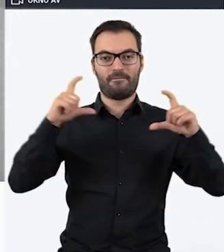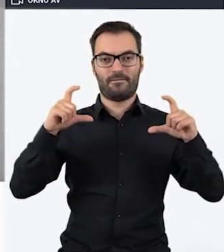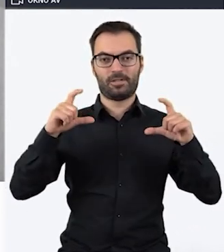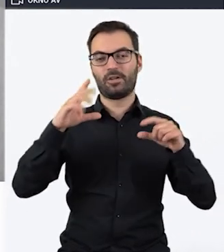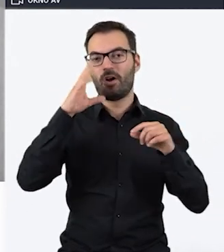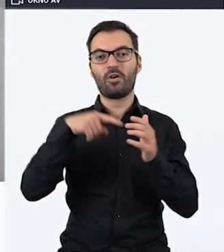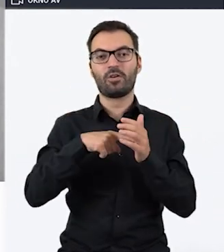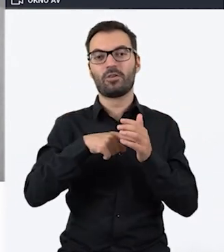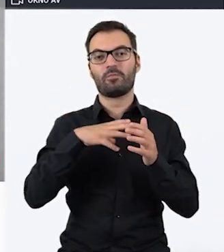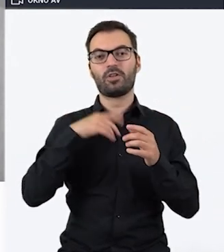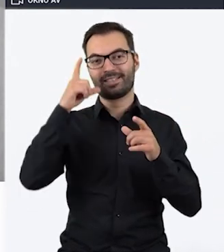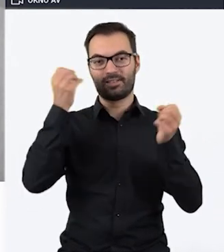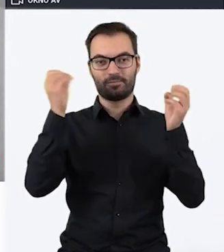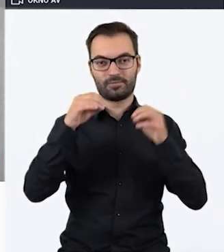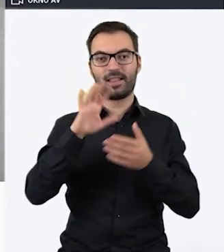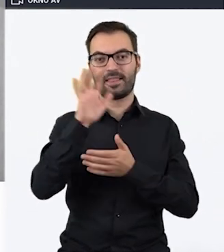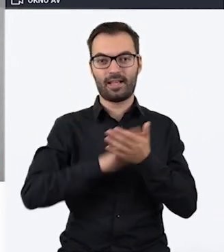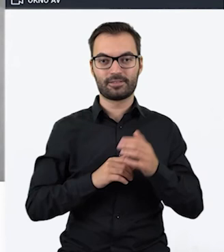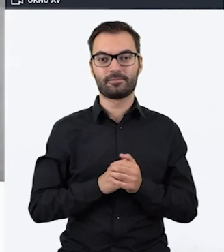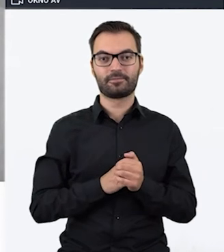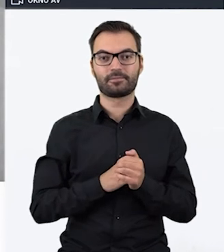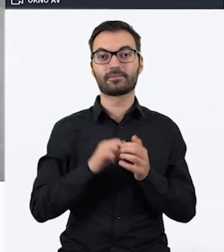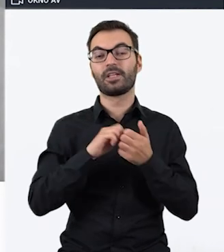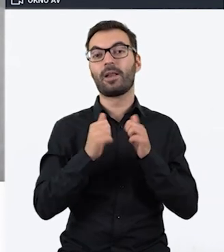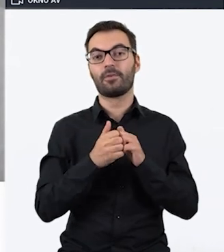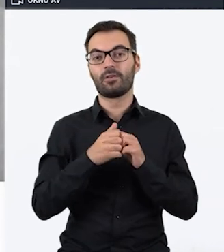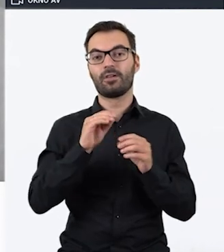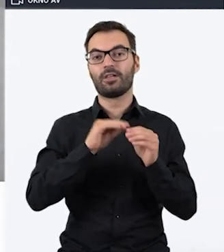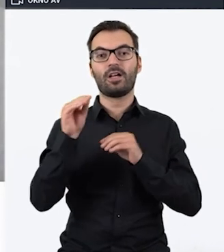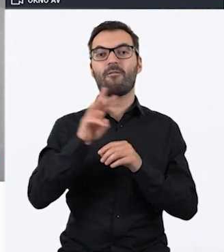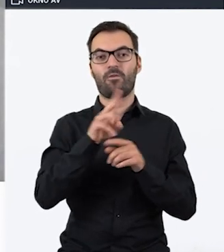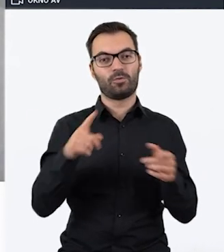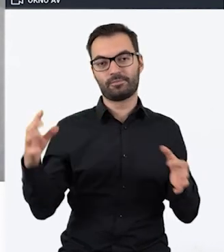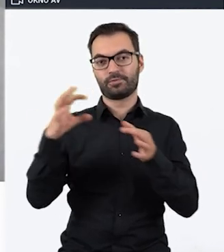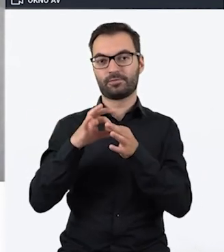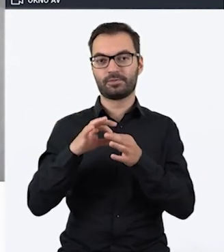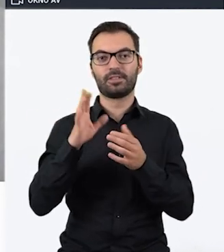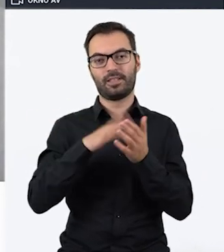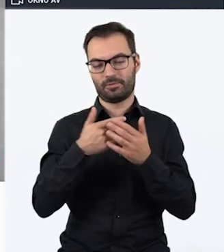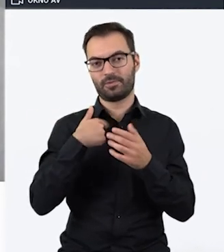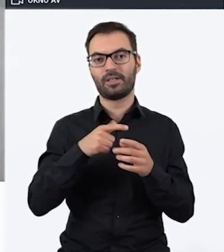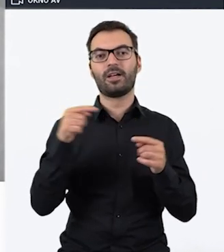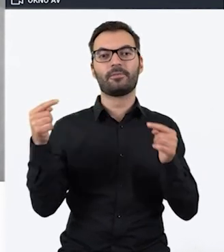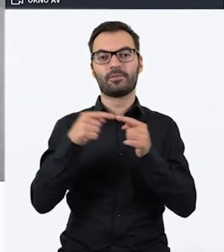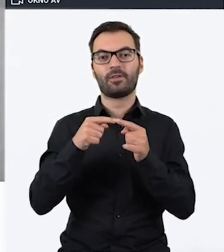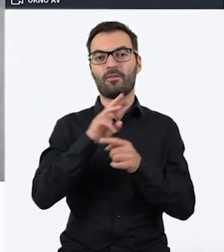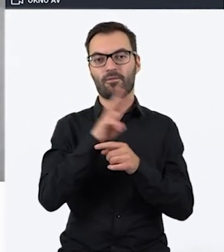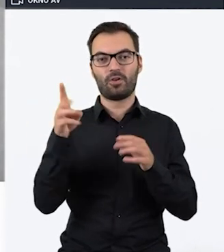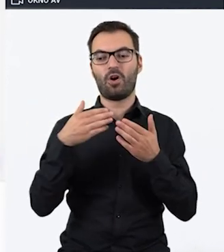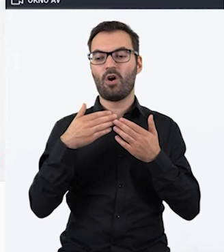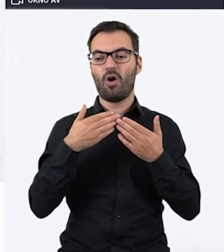będziemy mogli wrzucić zdjęcie i tekst. Albo możemy przekierować do strony. No to załóżmy, że przekierujemy do strony z tą otwartą,